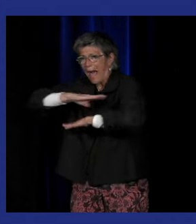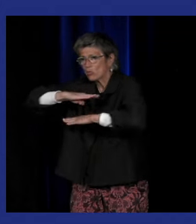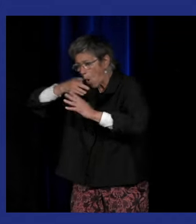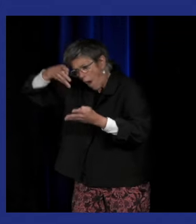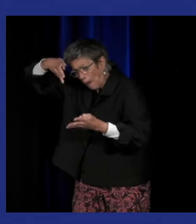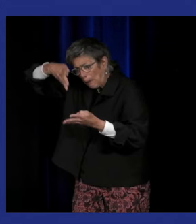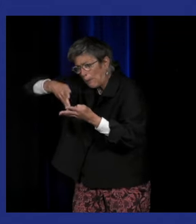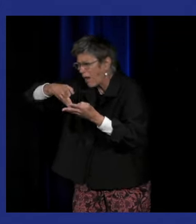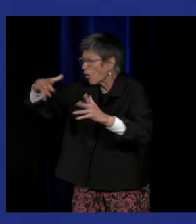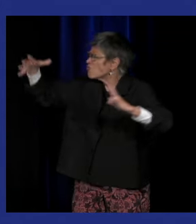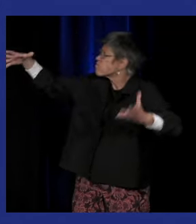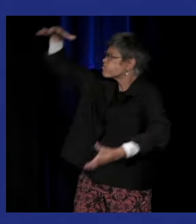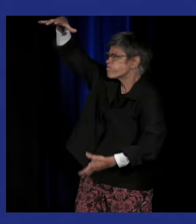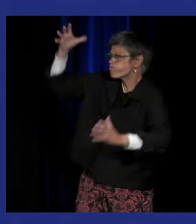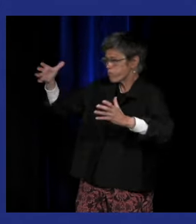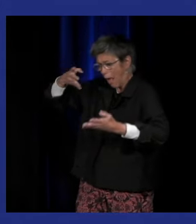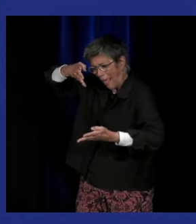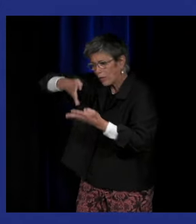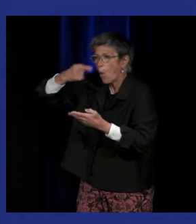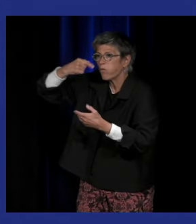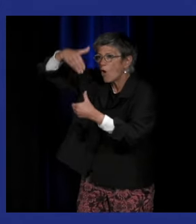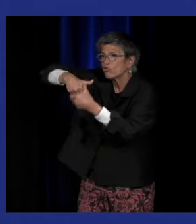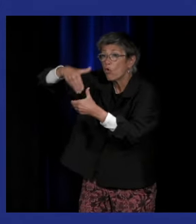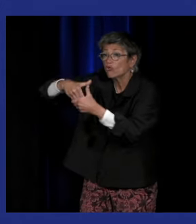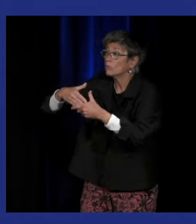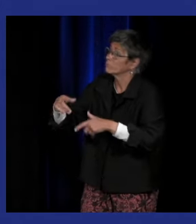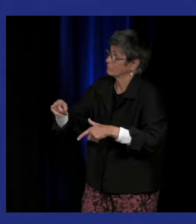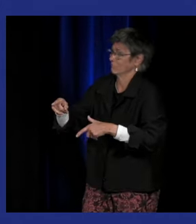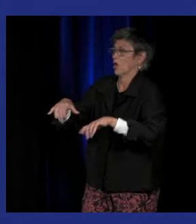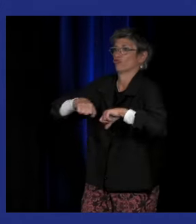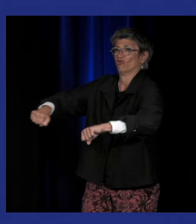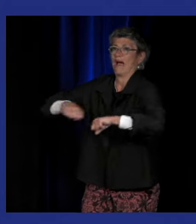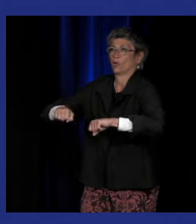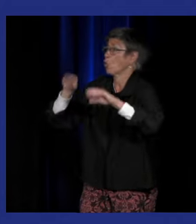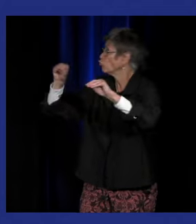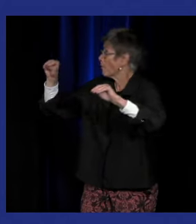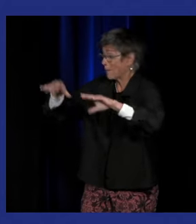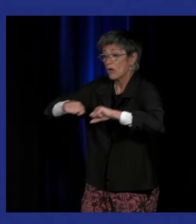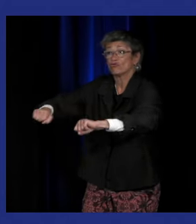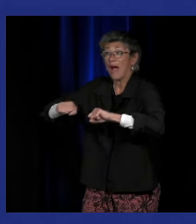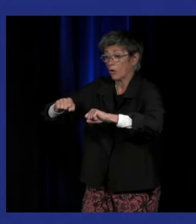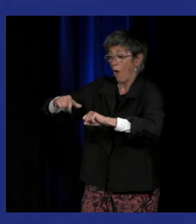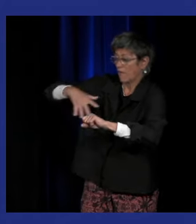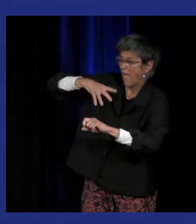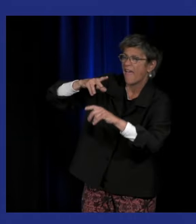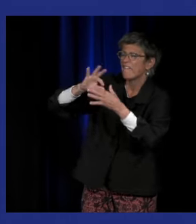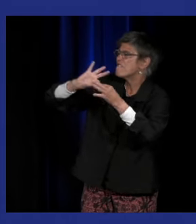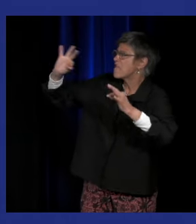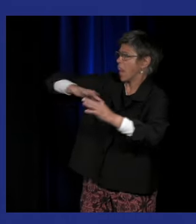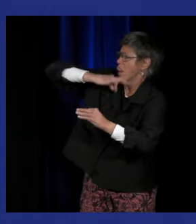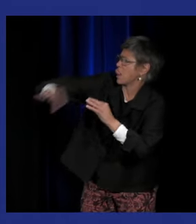obres parce qu'elles sont énormes il y a des obres qui sont très très grandes on a même vu un chariot de supermarché par exemple qu'elle avait complètement complètement complètement